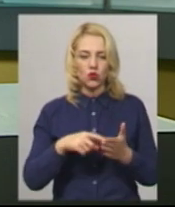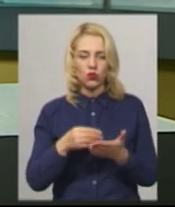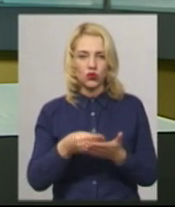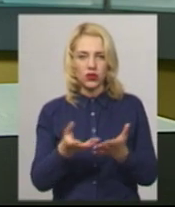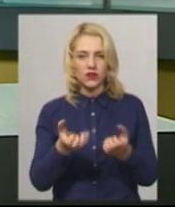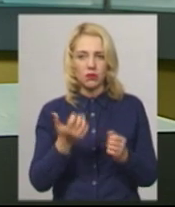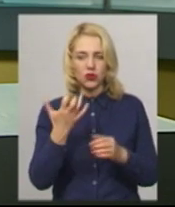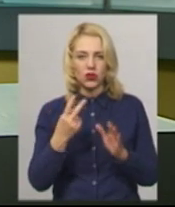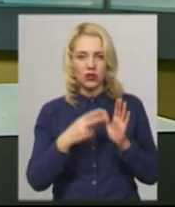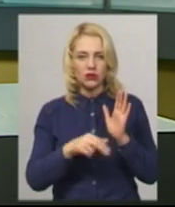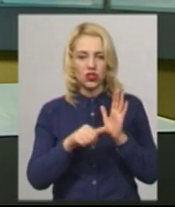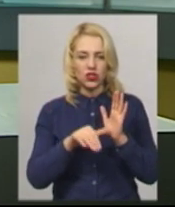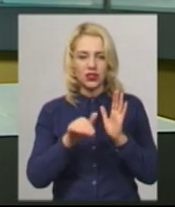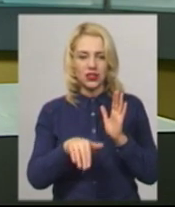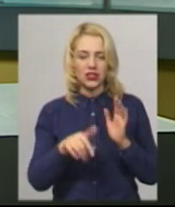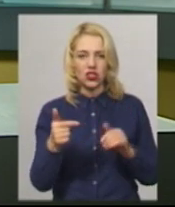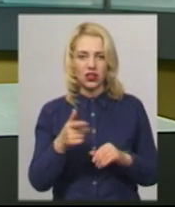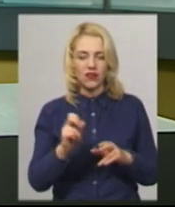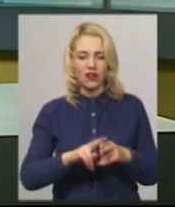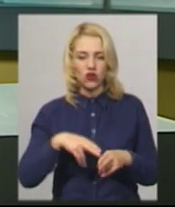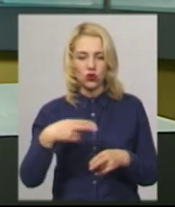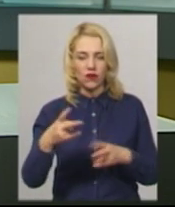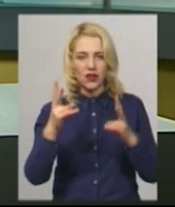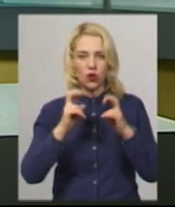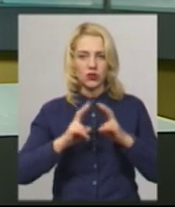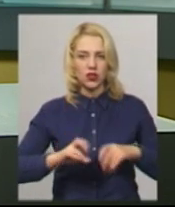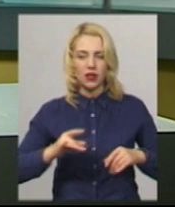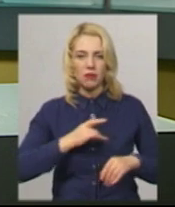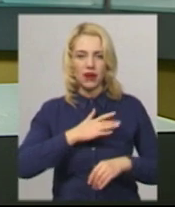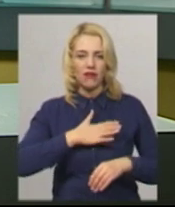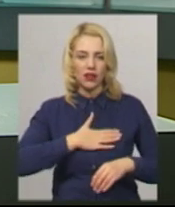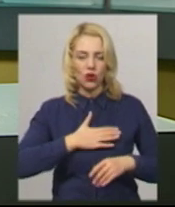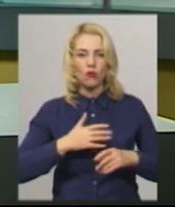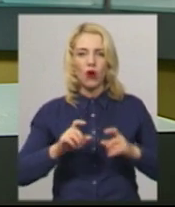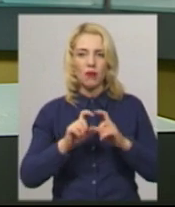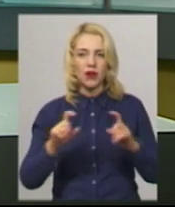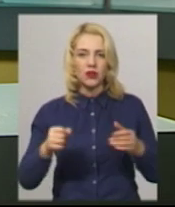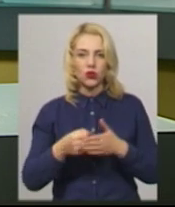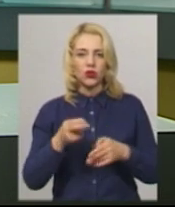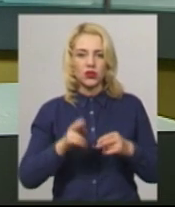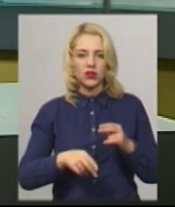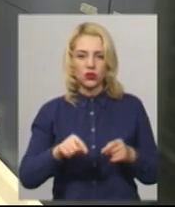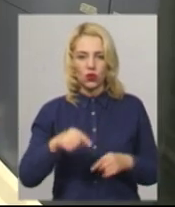576 тисяч гривень на відшкодування обстеження на приватному апараті до кінця цього року.